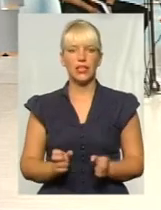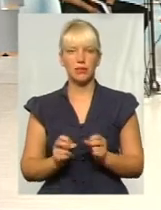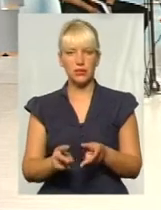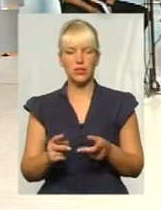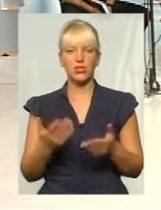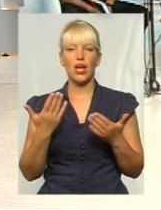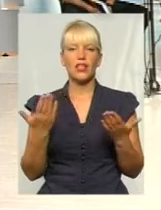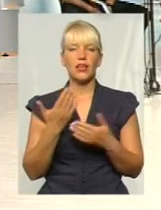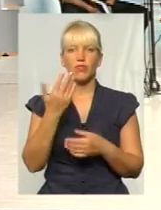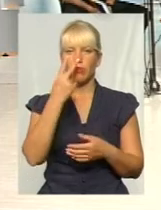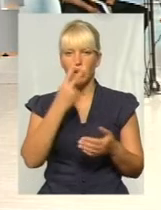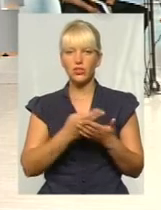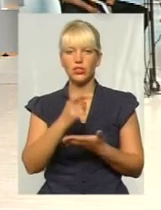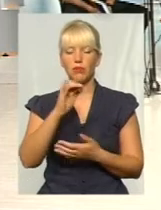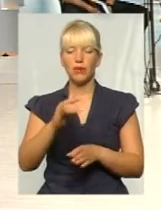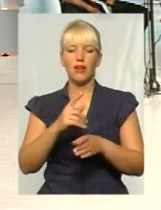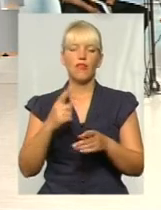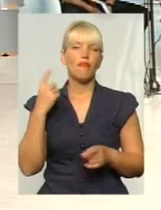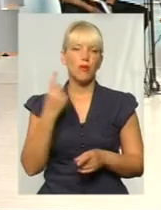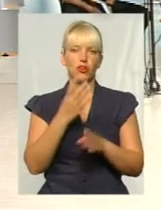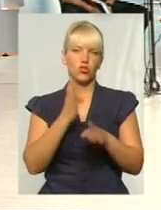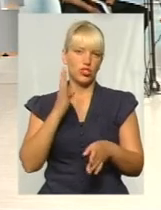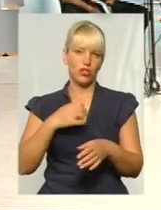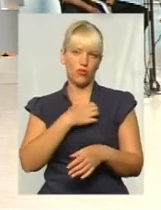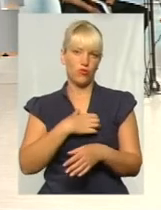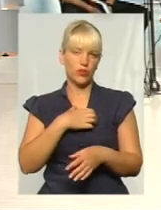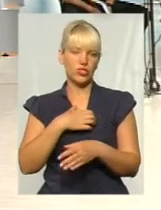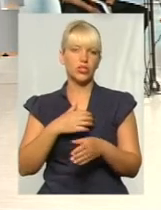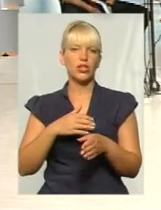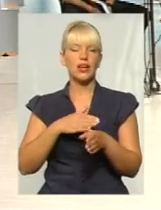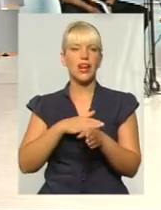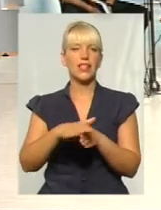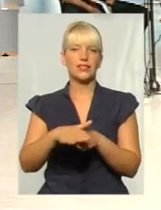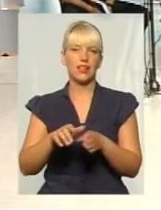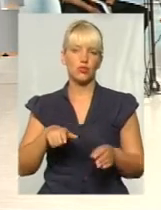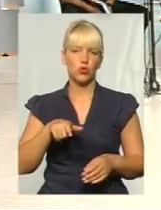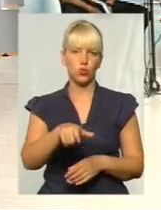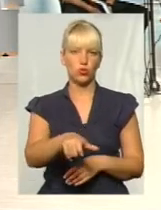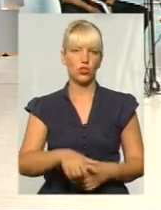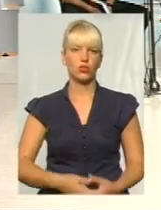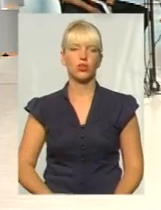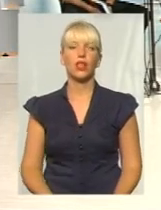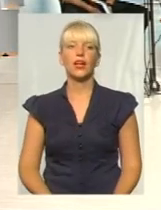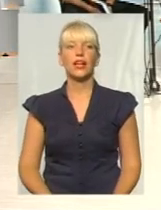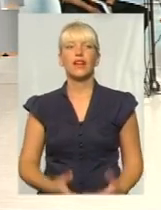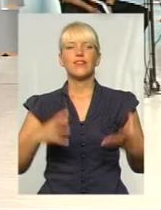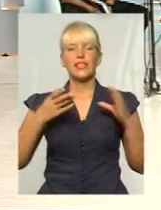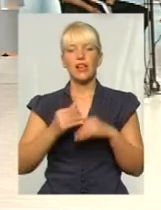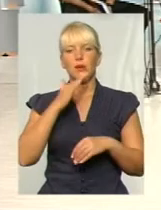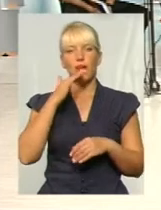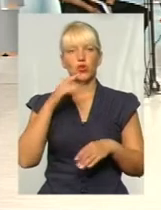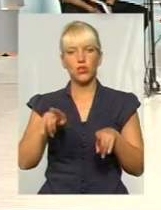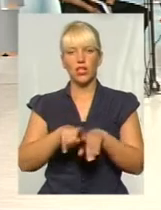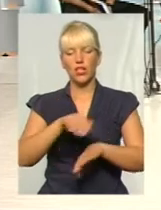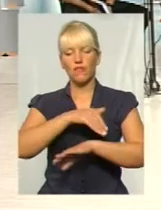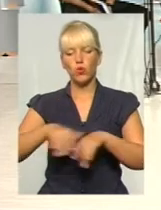б бачили в першу чергу реалізацію якоїсь проєкту, який б був направлений на безпеку руху? Взагалі багато таких вулиць,